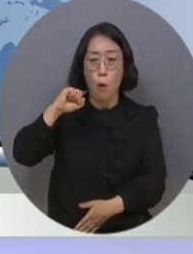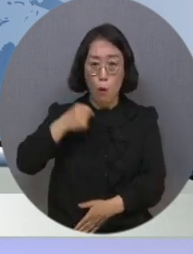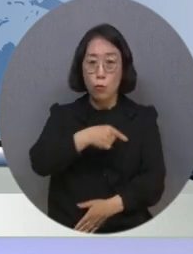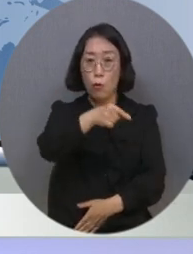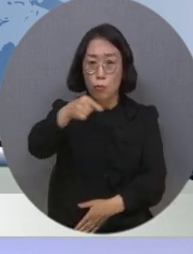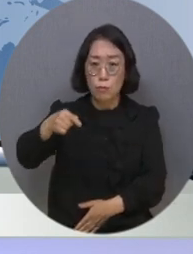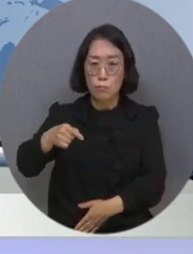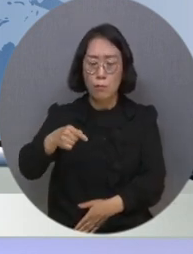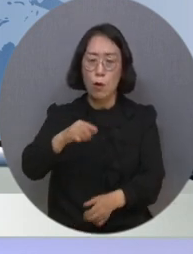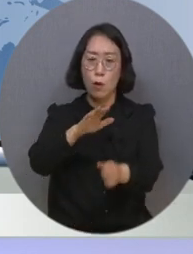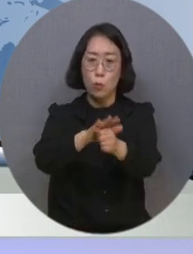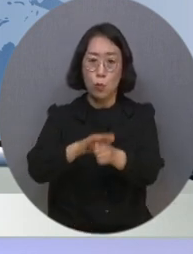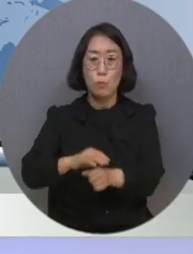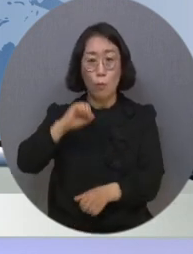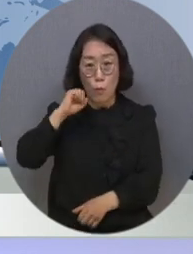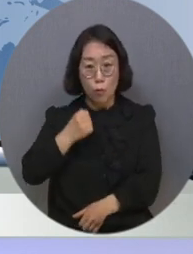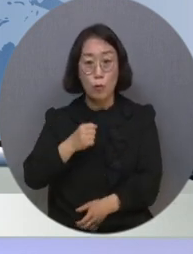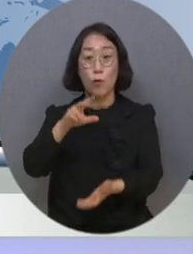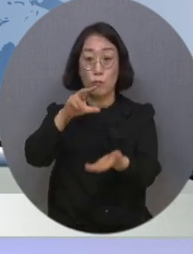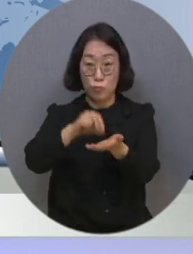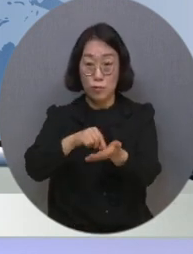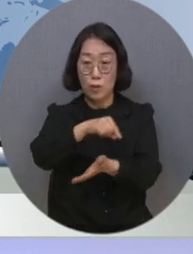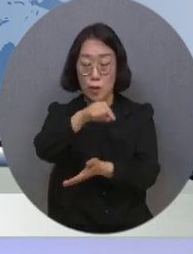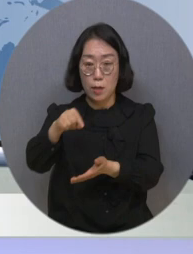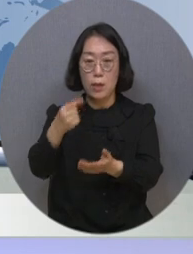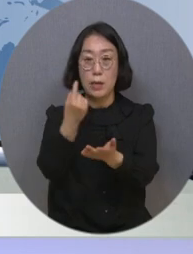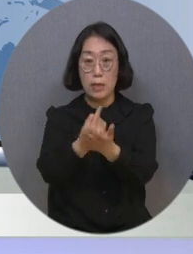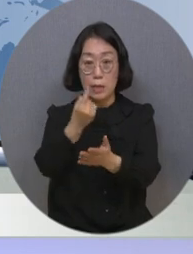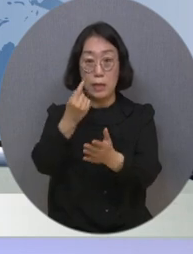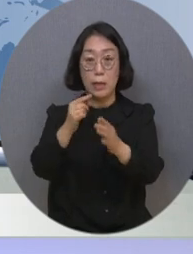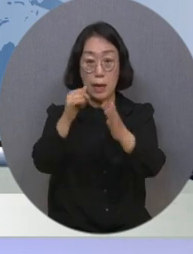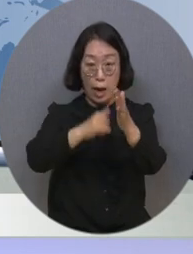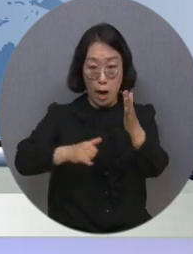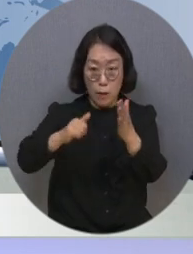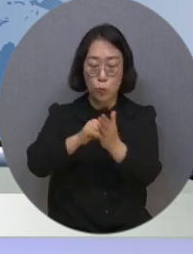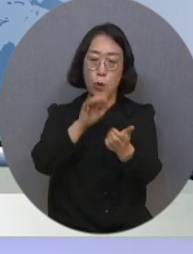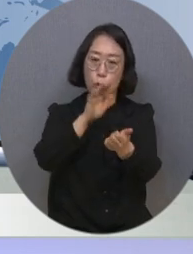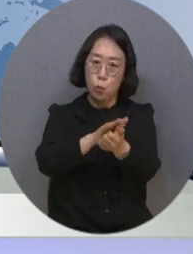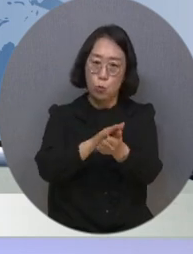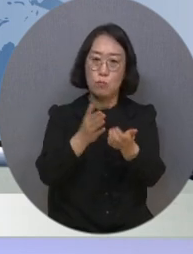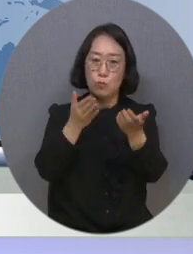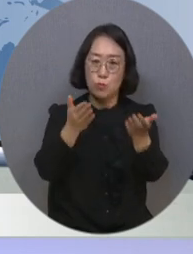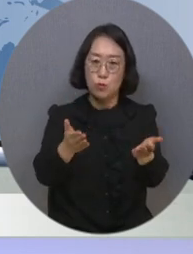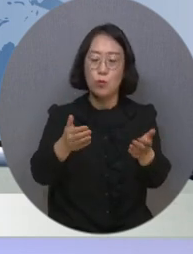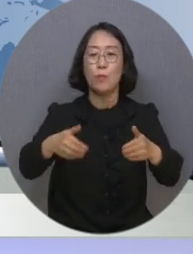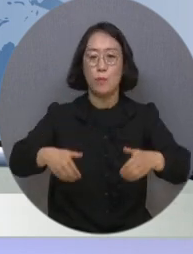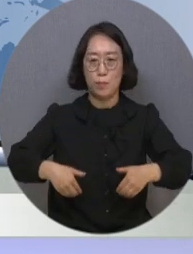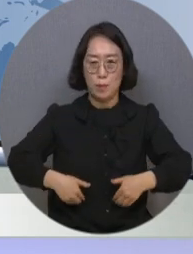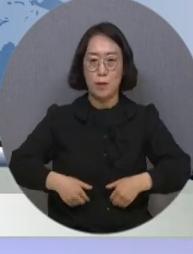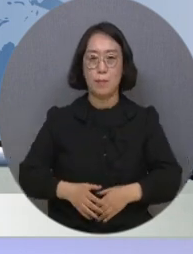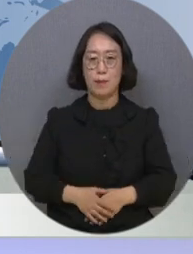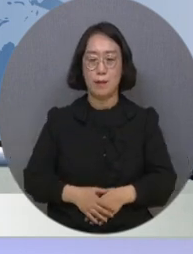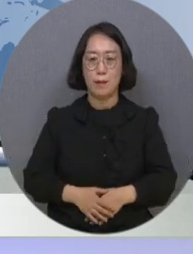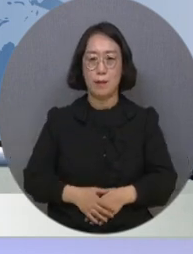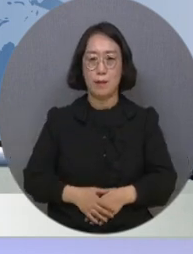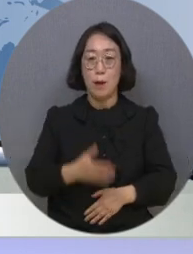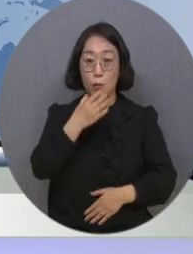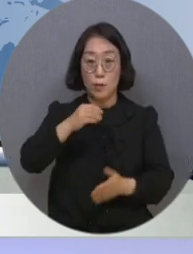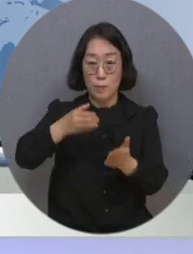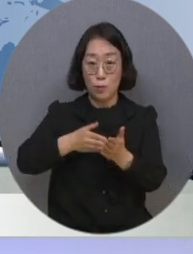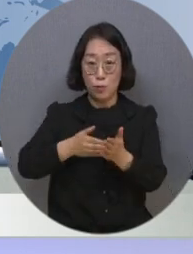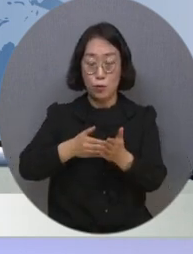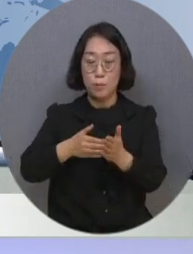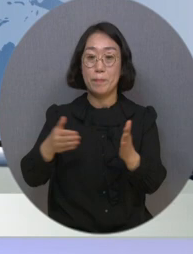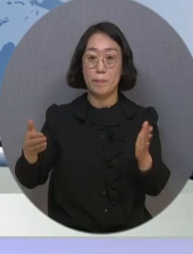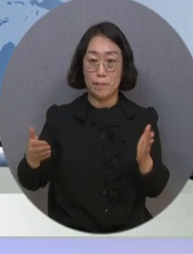사각지대에 놓일 수 있는 만큼 늘고 있는 1인 가구에 대한 발맞춘 정책이 요구되는 때입니다. 이상 WBC 복제TV